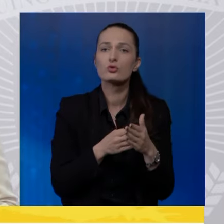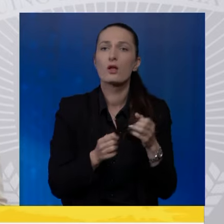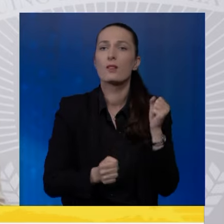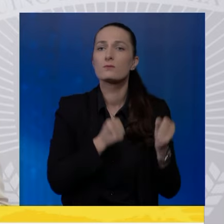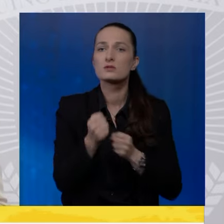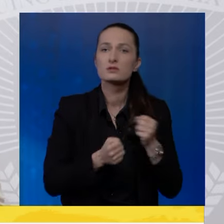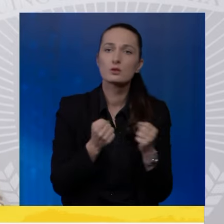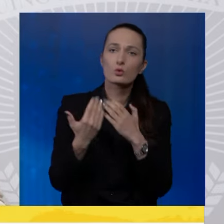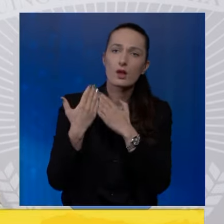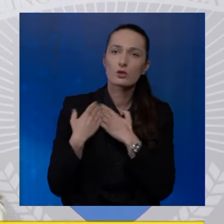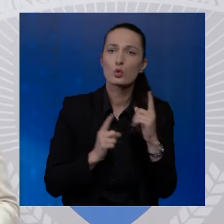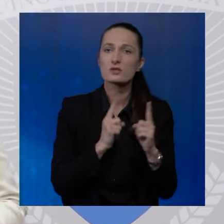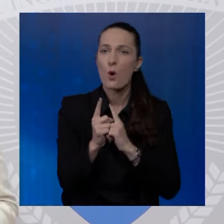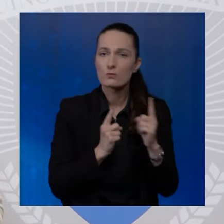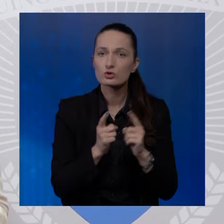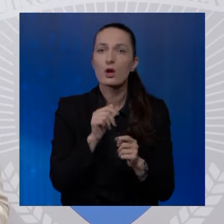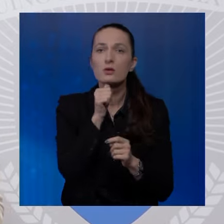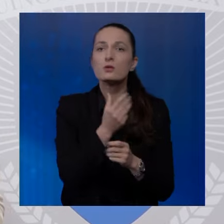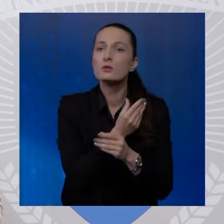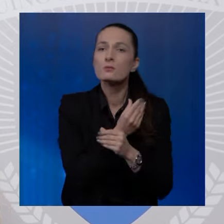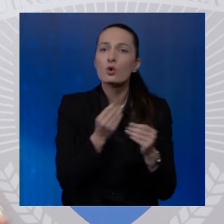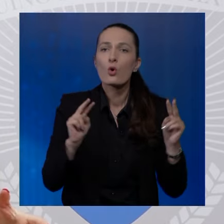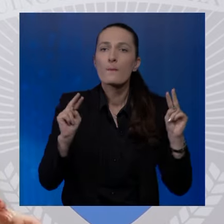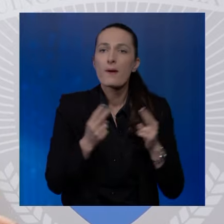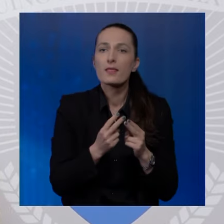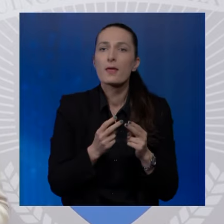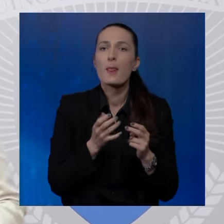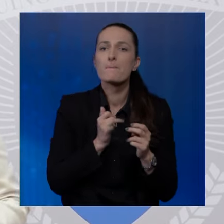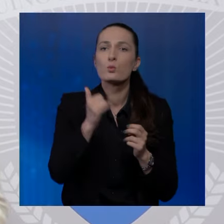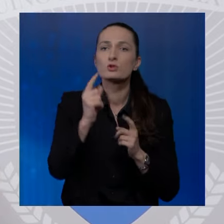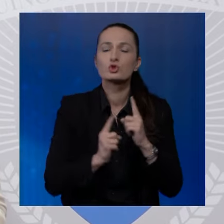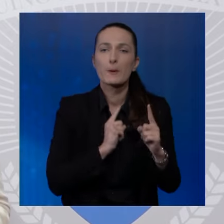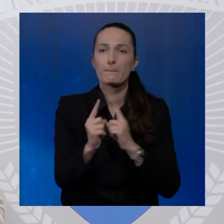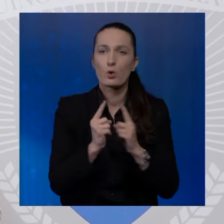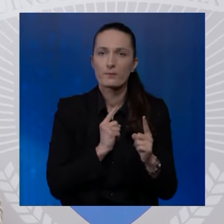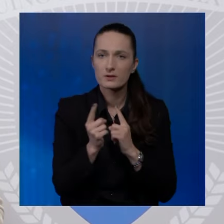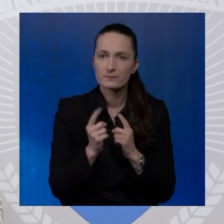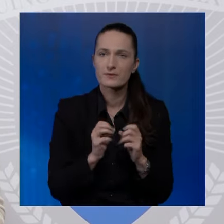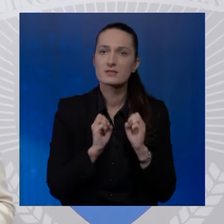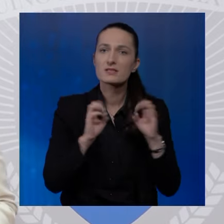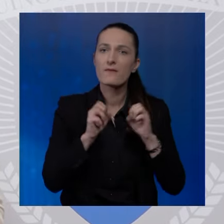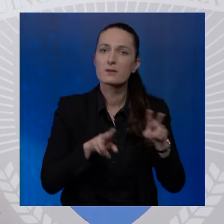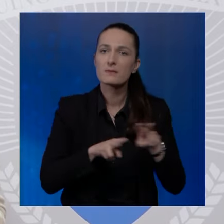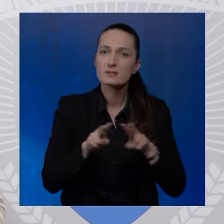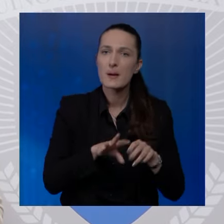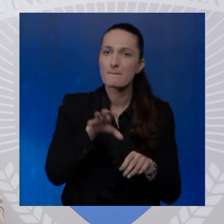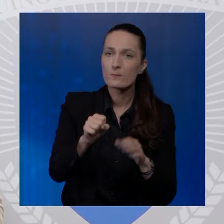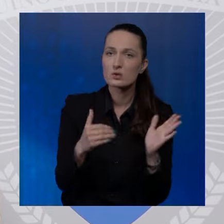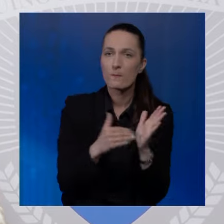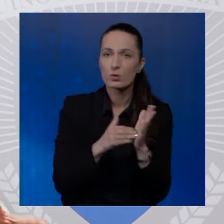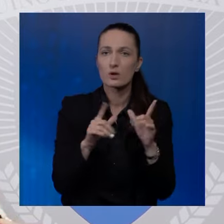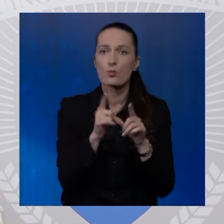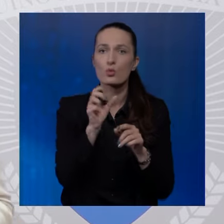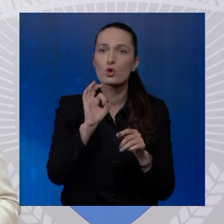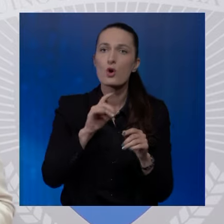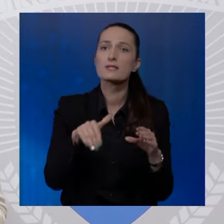teretnog saobraćaja, a mnogo manje na putnički promet. Savjet ministara prepoznao i potrebu da u i o zaposli dodatni broj radnika,